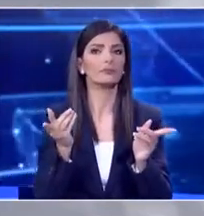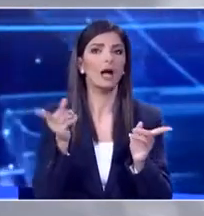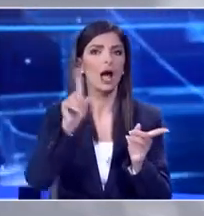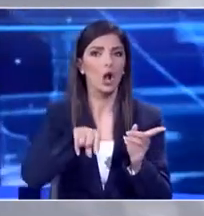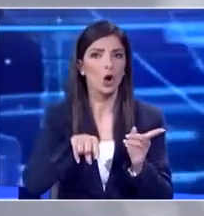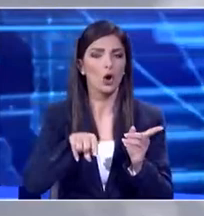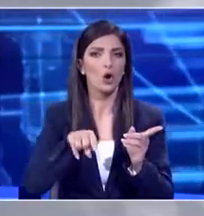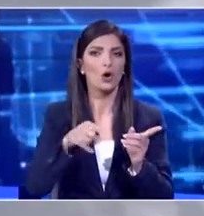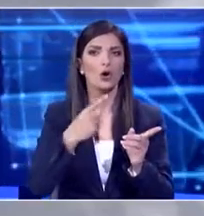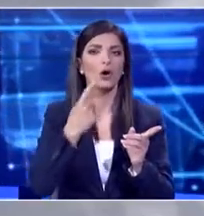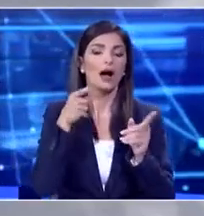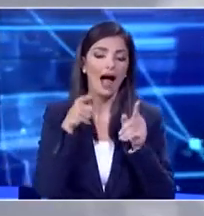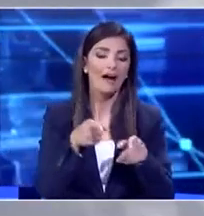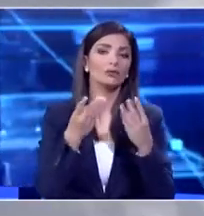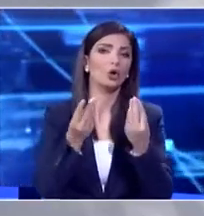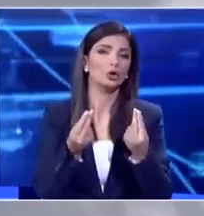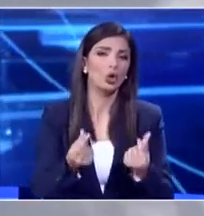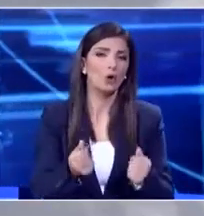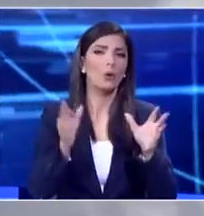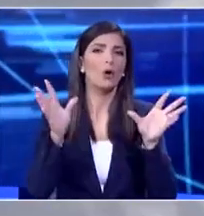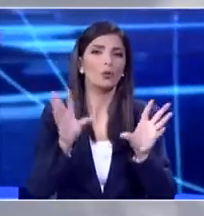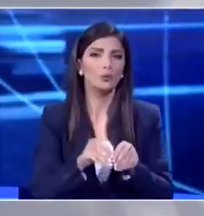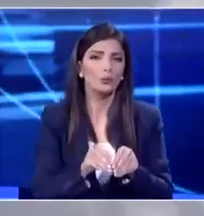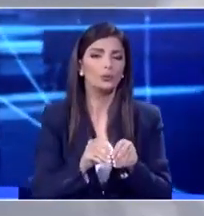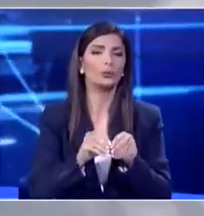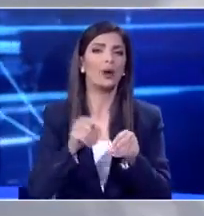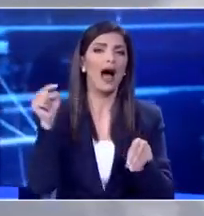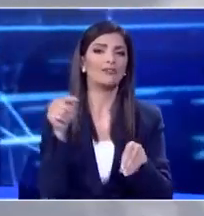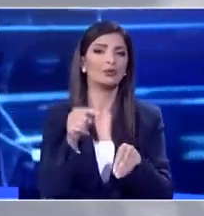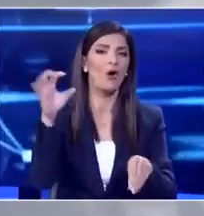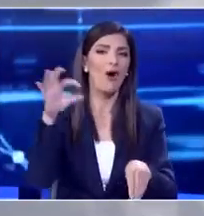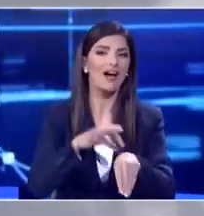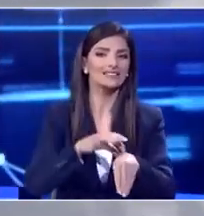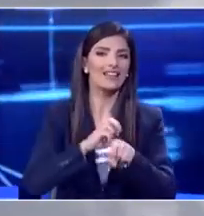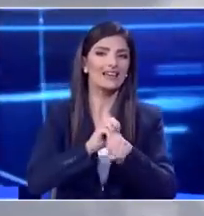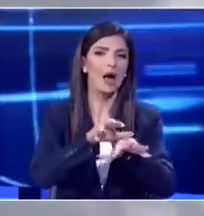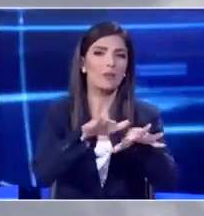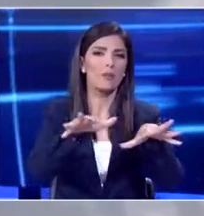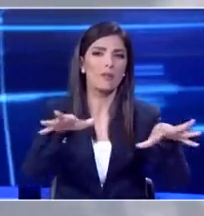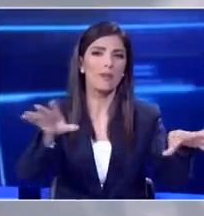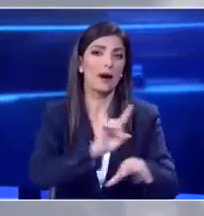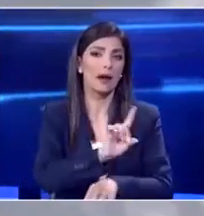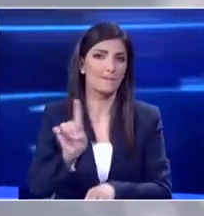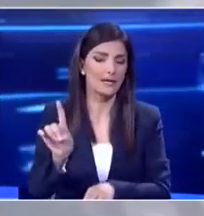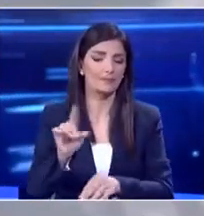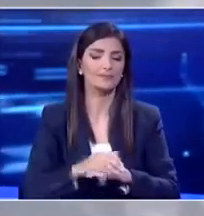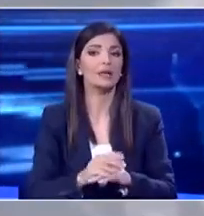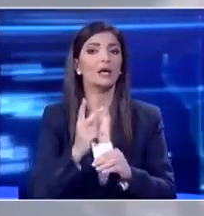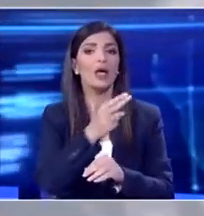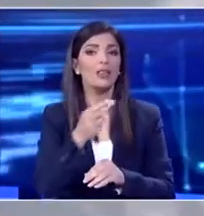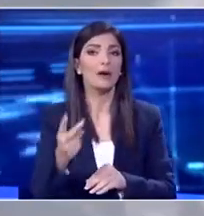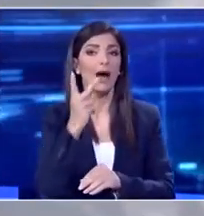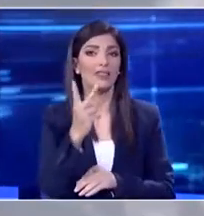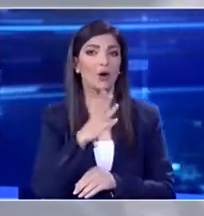Αυτή είναι ο μόνος τρόπος για να μπορεί όπως λένε και οι δικοί να σπάσει η αλυσίδα μετάδοσης Τώρα όσον αφορά τα δύο περιστατικά τώρα